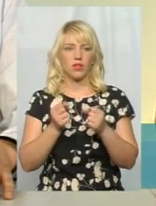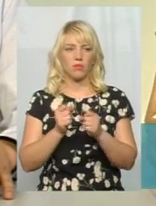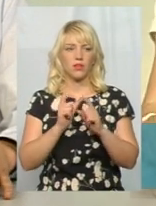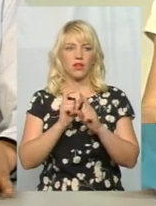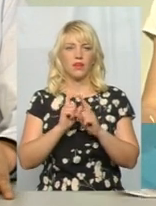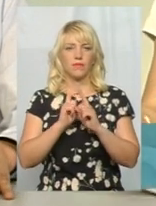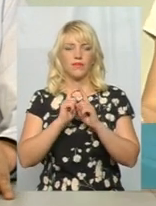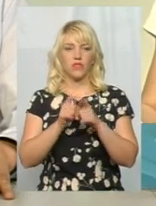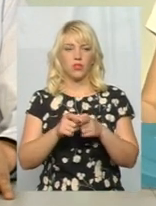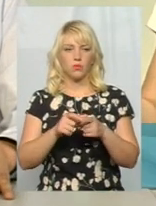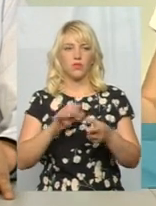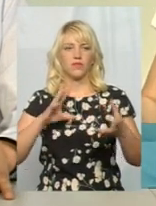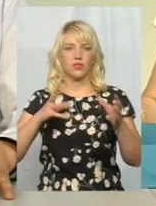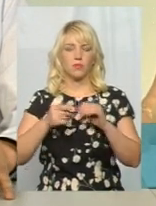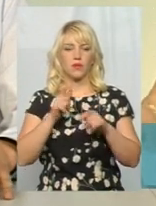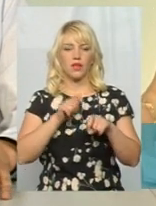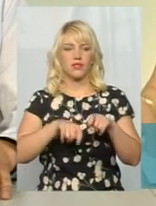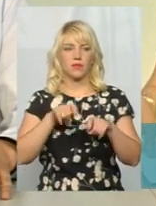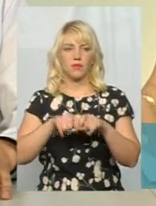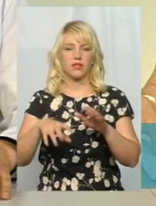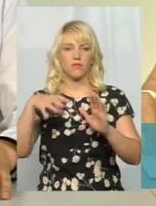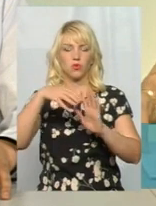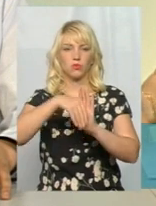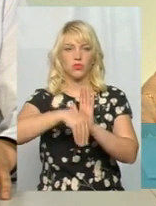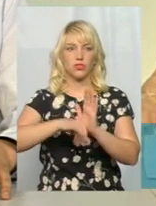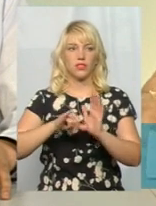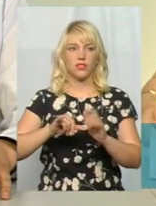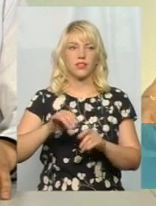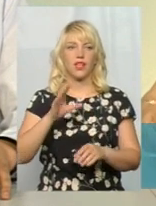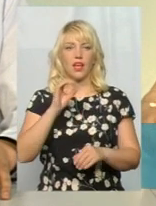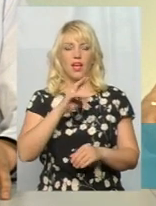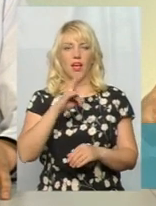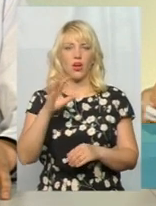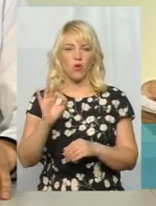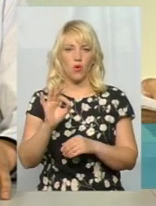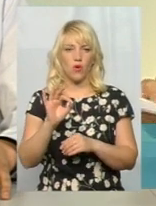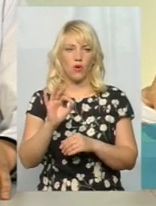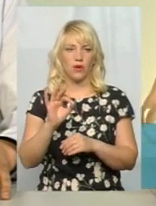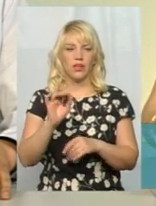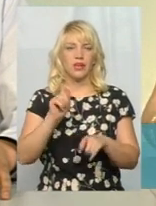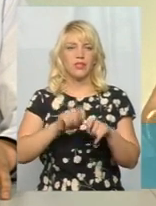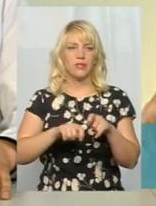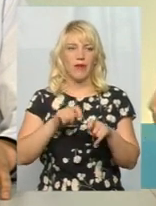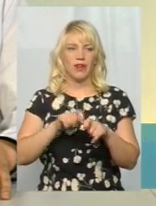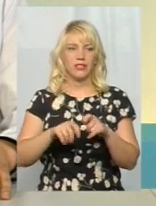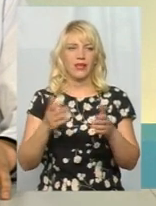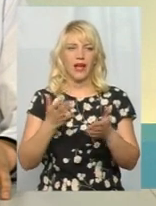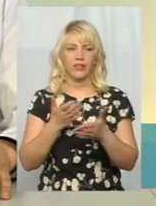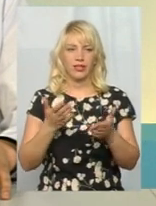експертів, тому числі і з екологічної інспекції, які